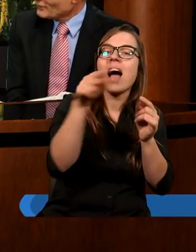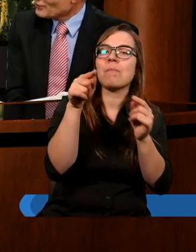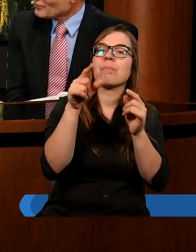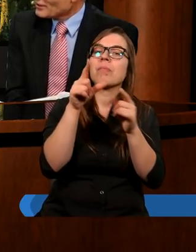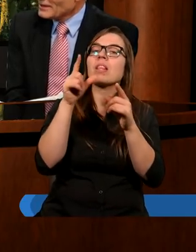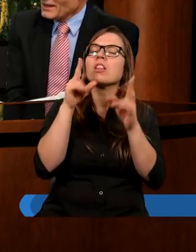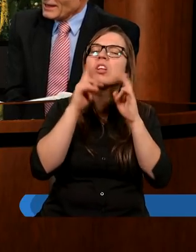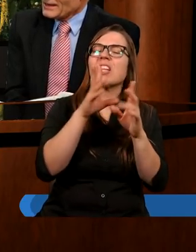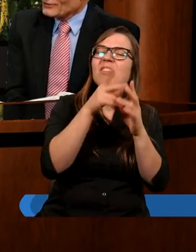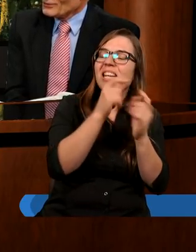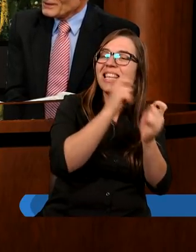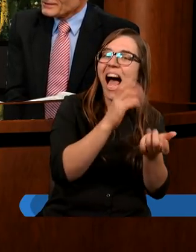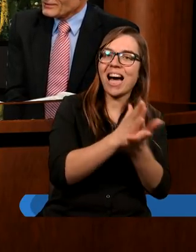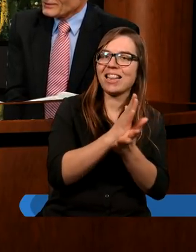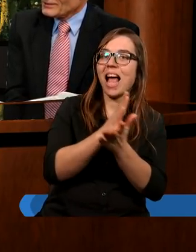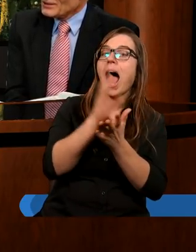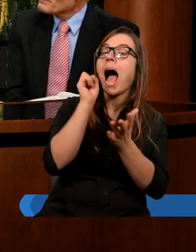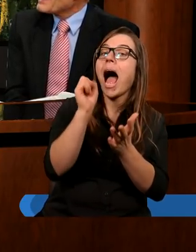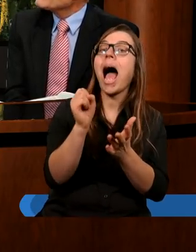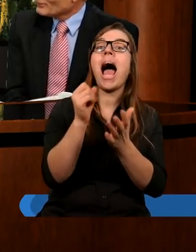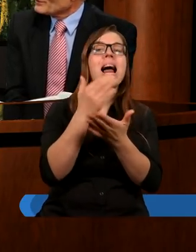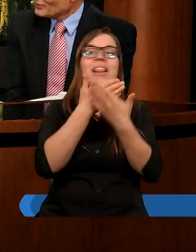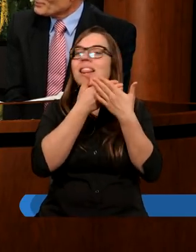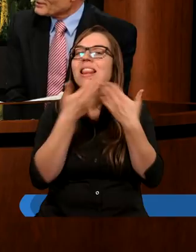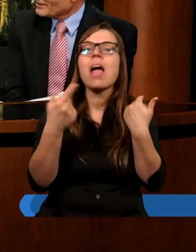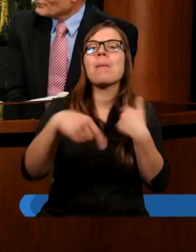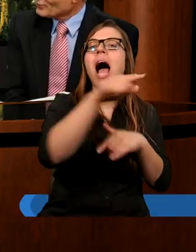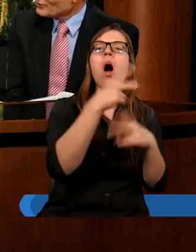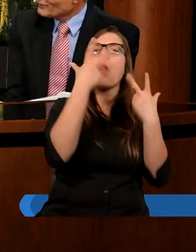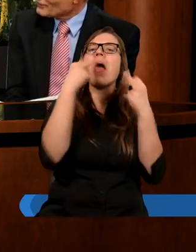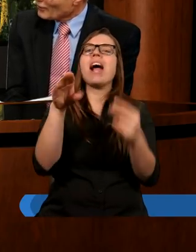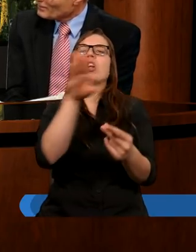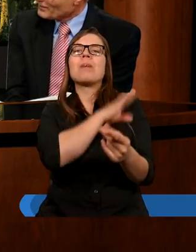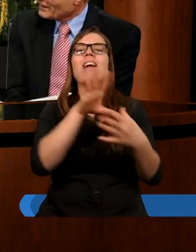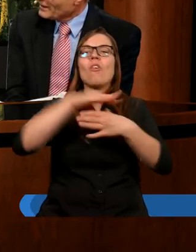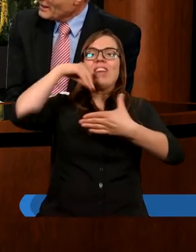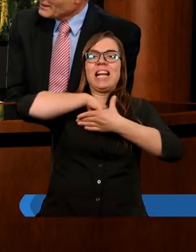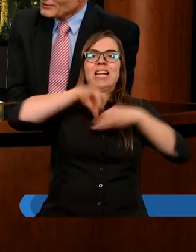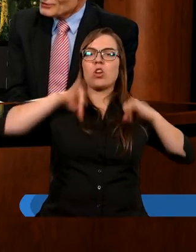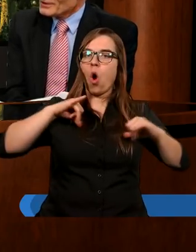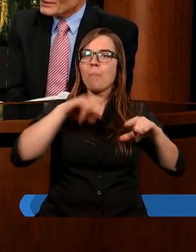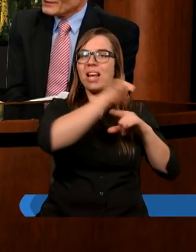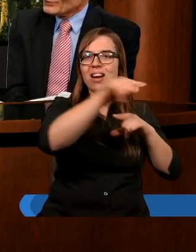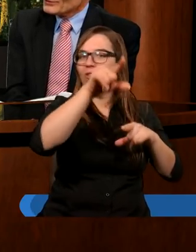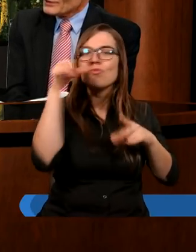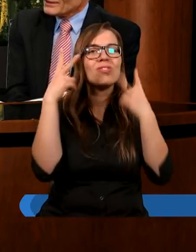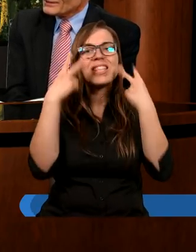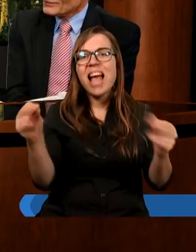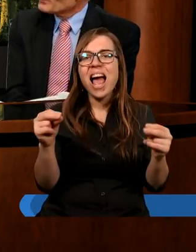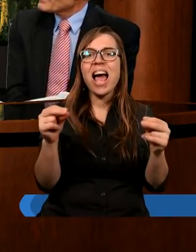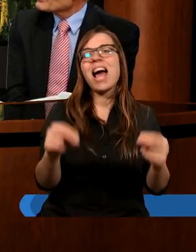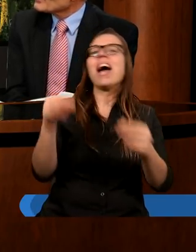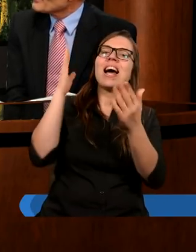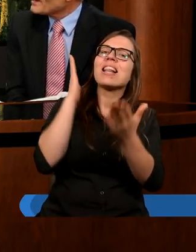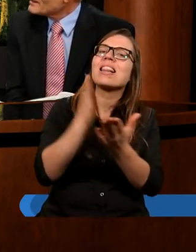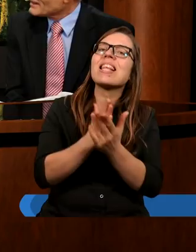Rzeczywiście. Natomiast nie mają nieśmiertelności w sobie. Ta nieśmiertelność jest